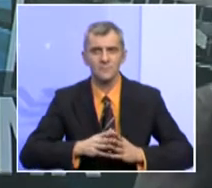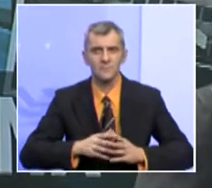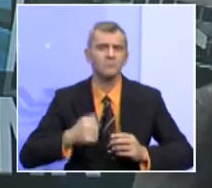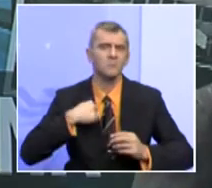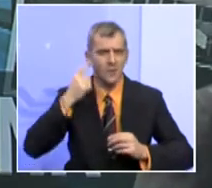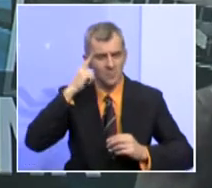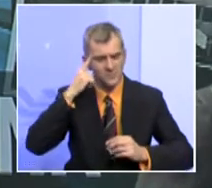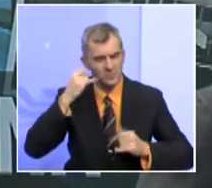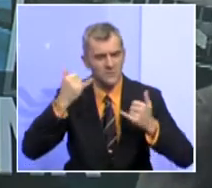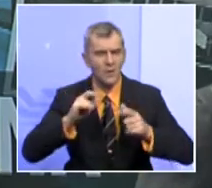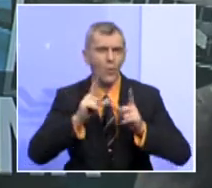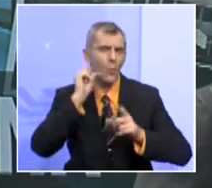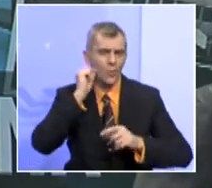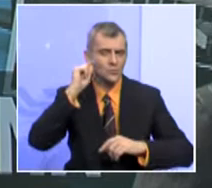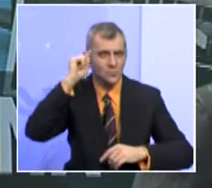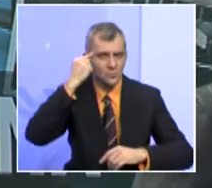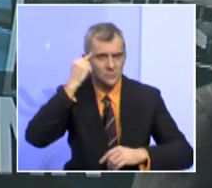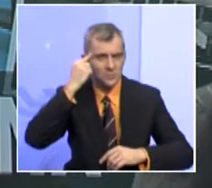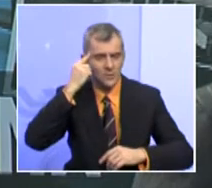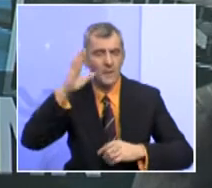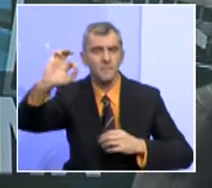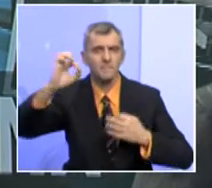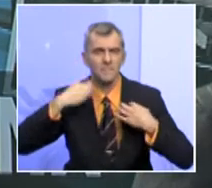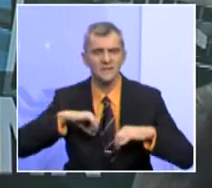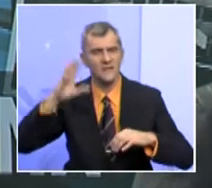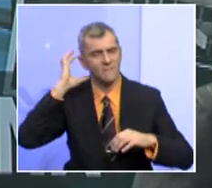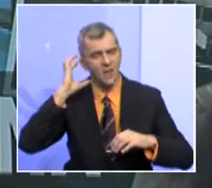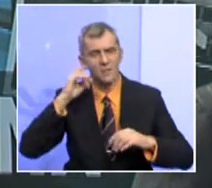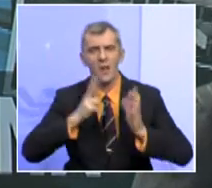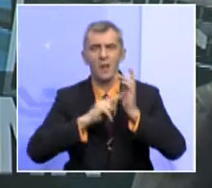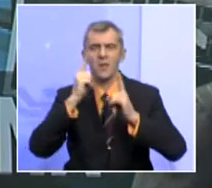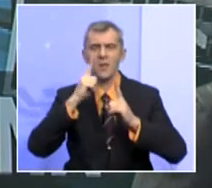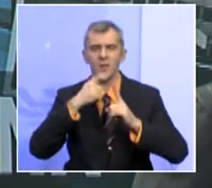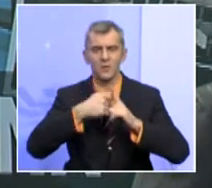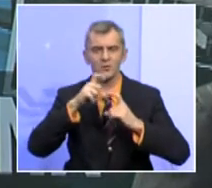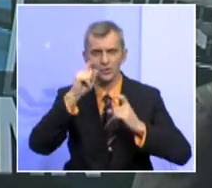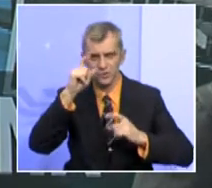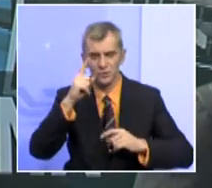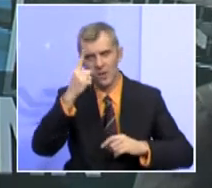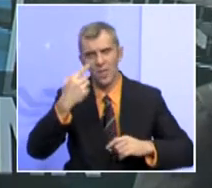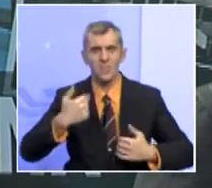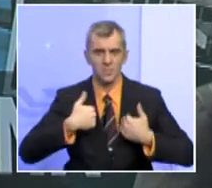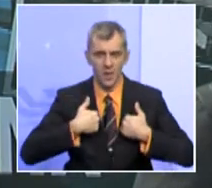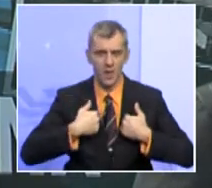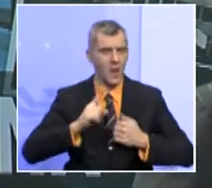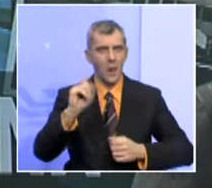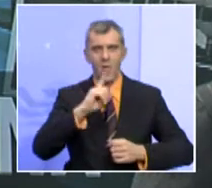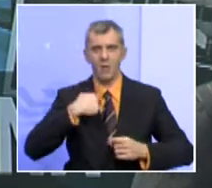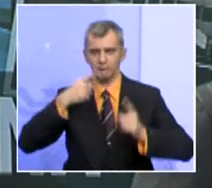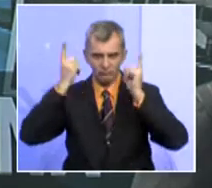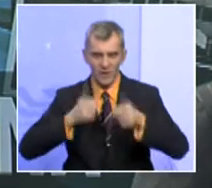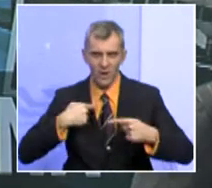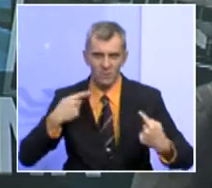Mislim da i sada u ljudskom smislu predsjednik vlade, gospodin Ješić i ja, nismo zaratili.